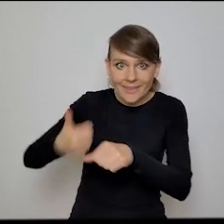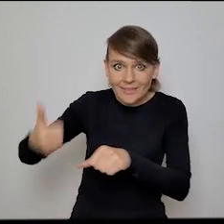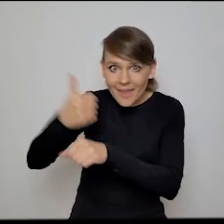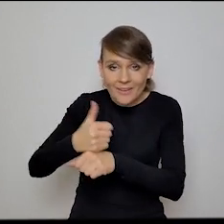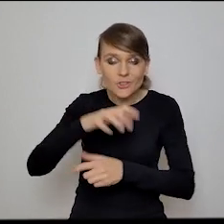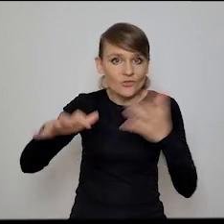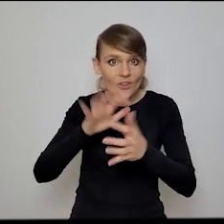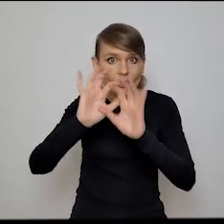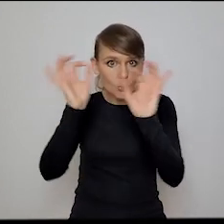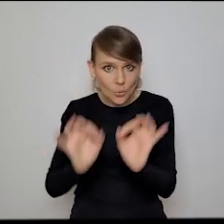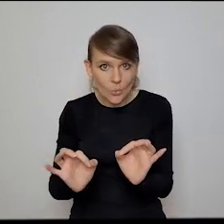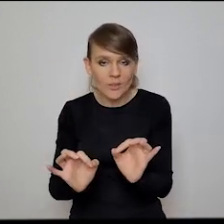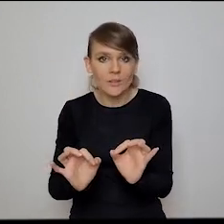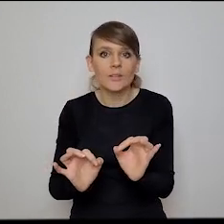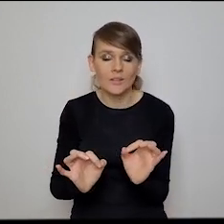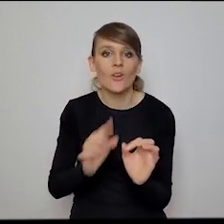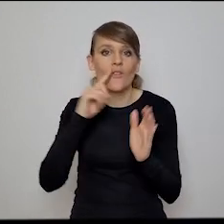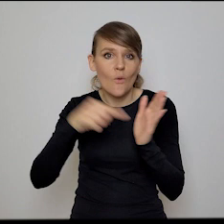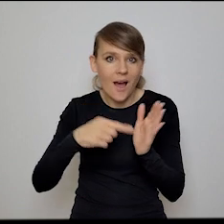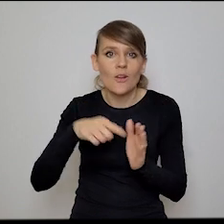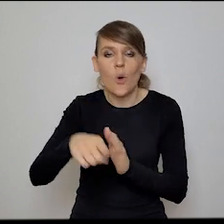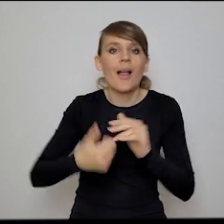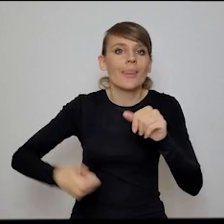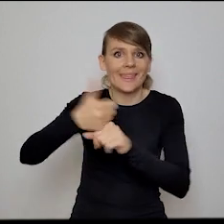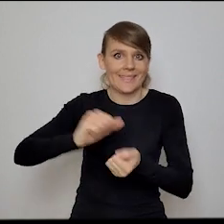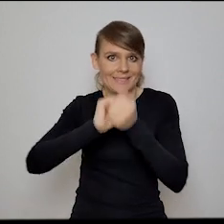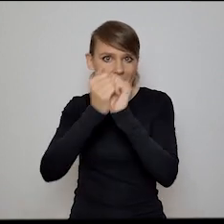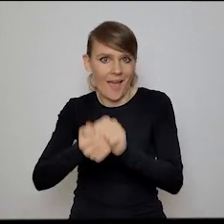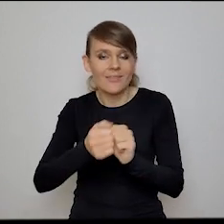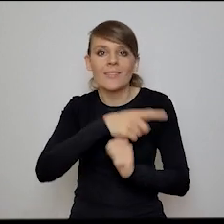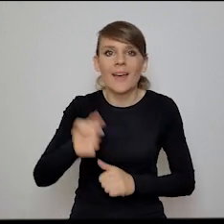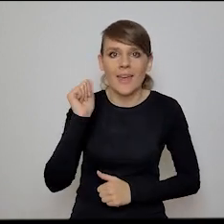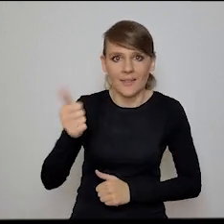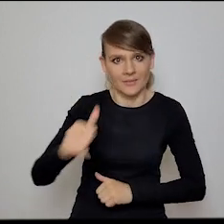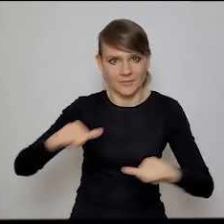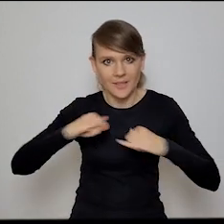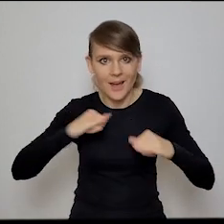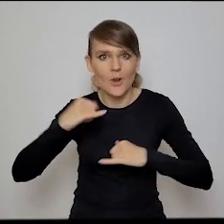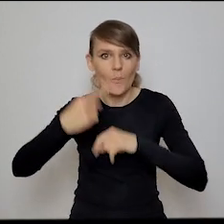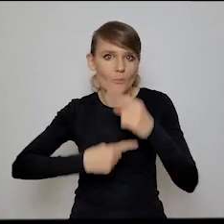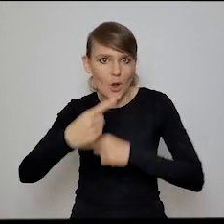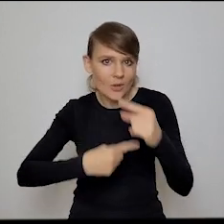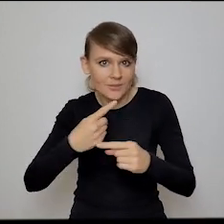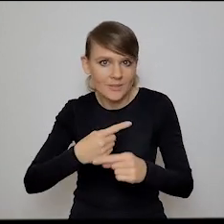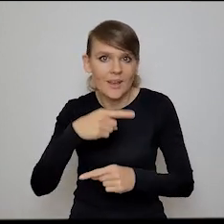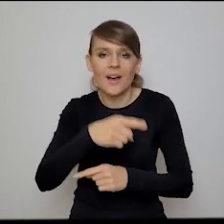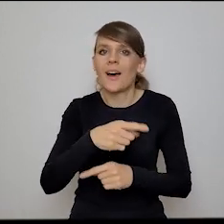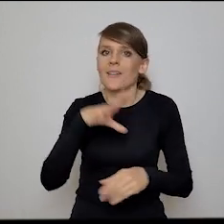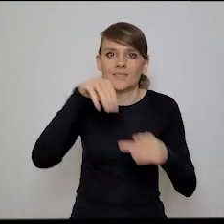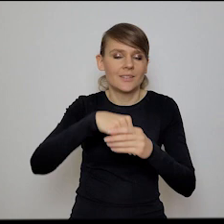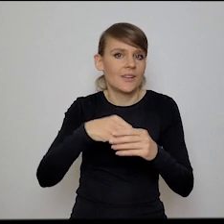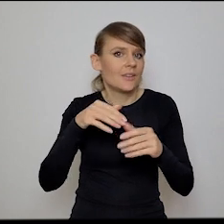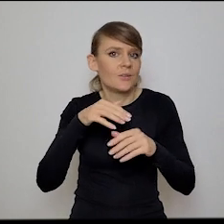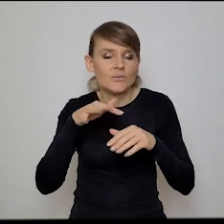w świecie sztuki właśnie jako liderów zmian, jako ekspertów od zarządzania procesami z dużym poziomem